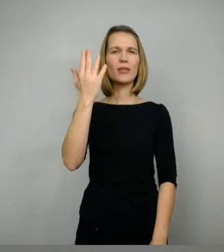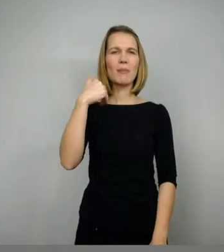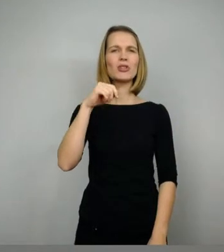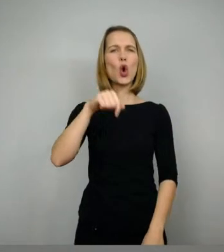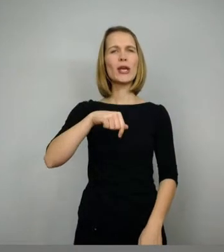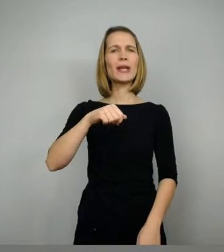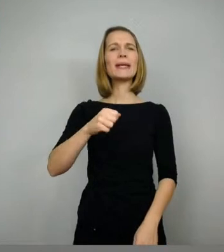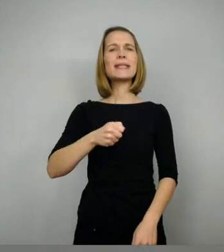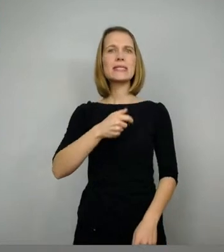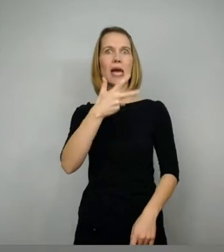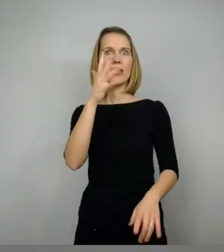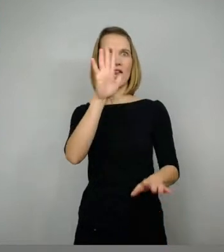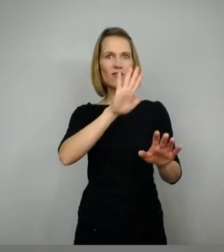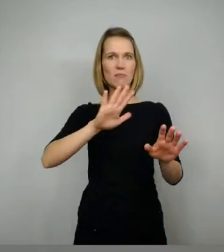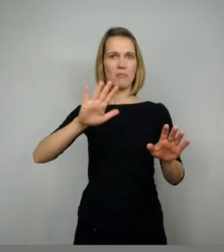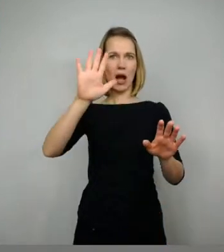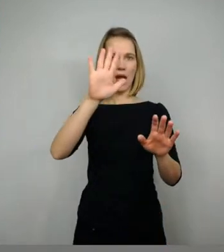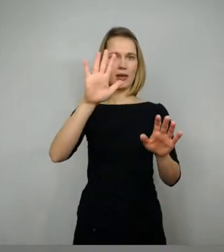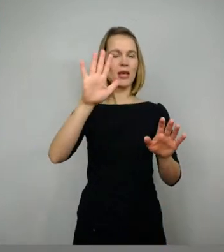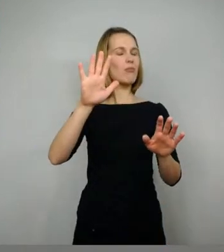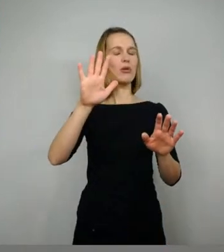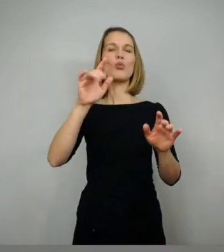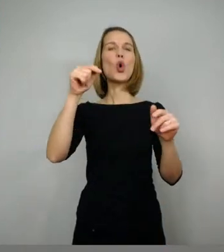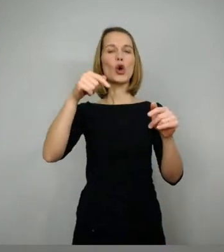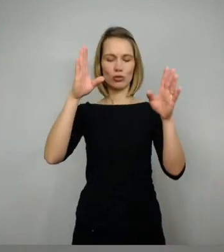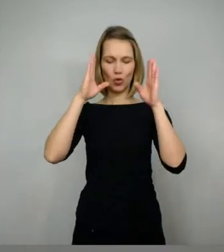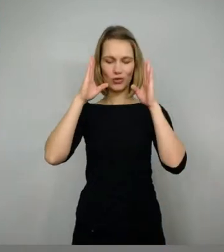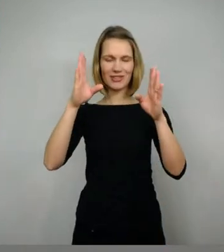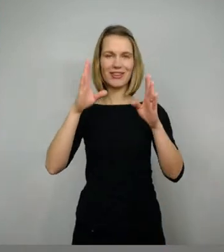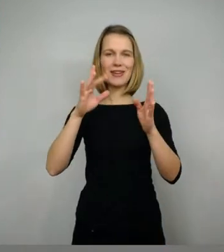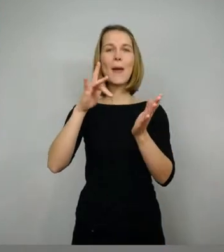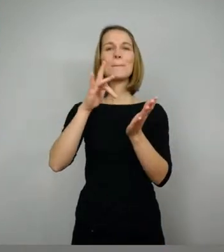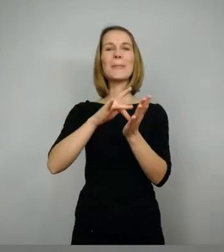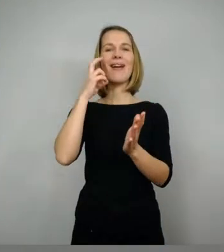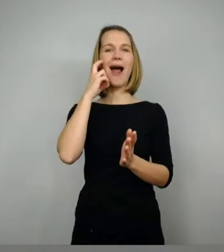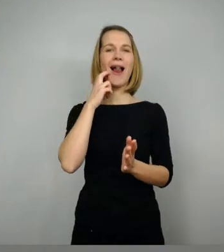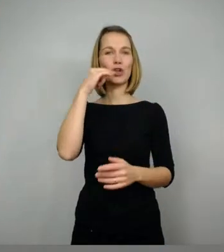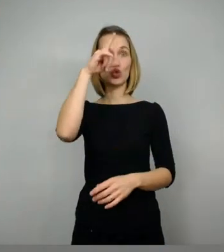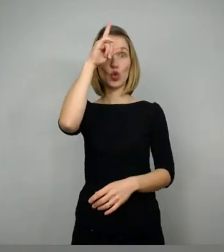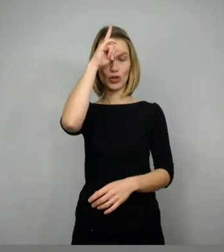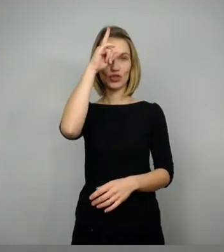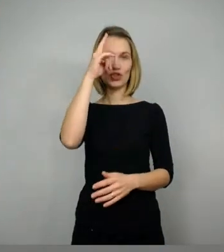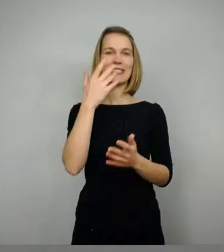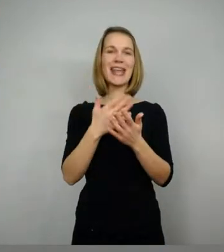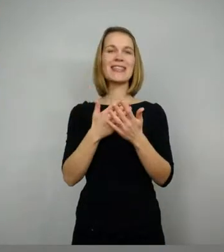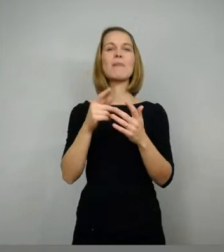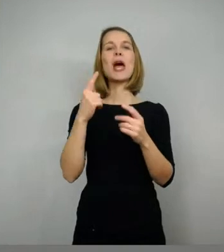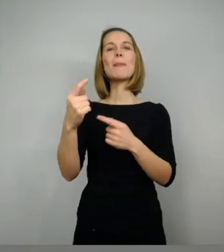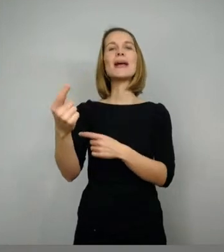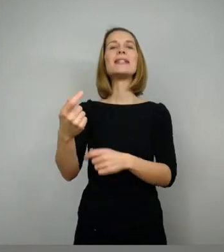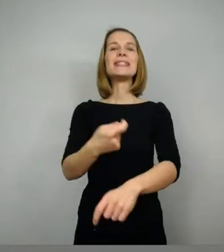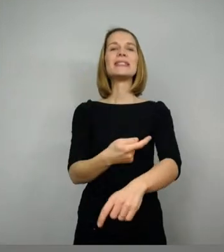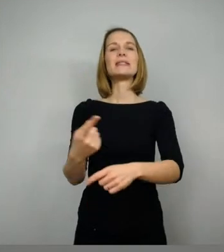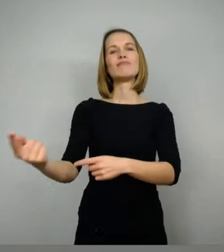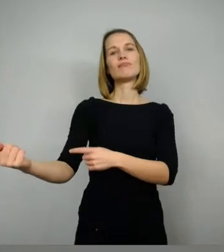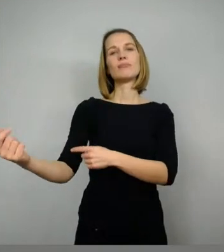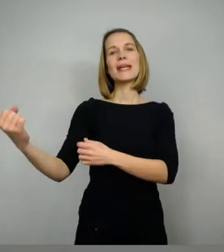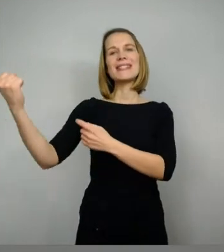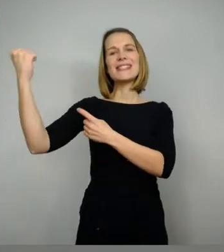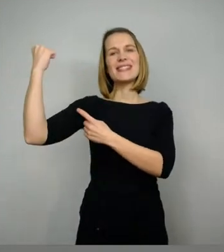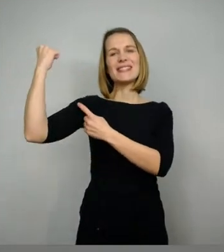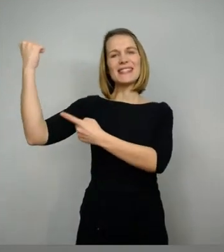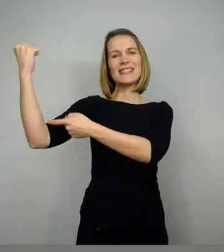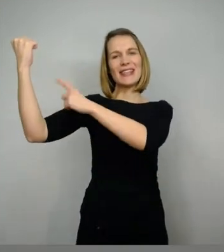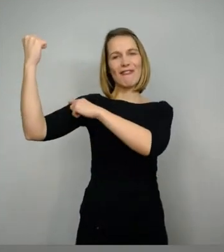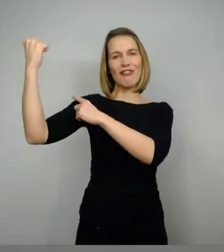Wir bleiben aber heute beim mittelalterlich-deutschen Siegfried aus dem Liebe-Lungen-Lied, das wie gesagt im 13. Jahrhundert aufgeschrieben